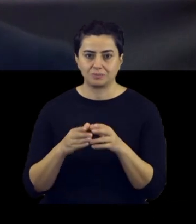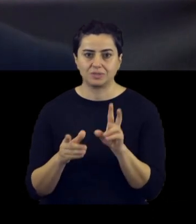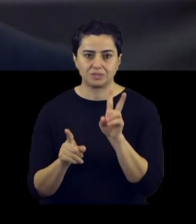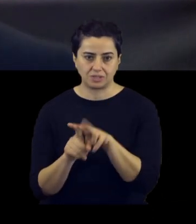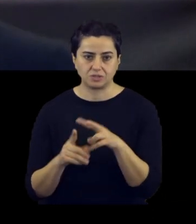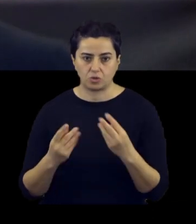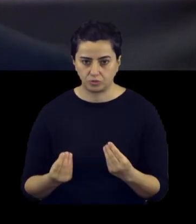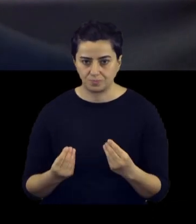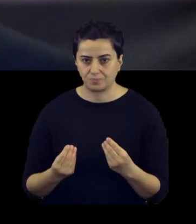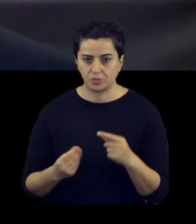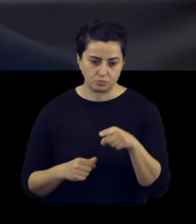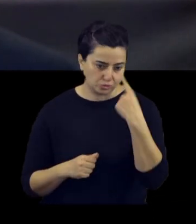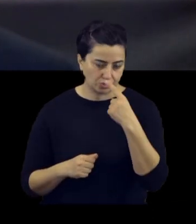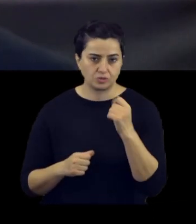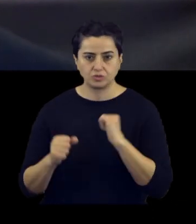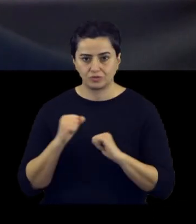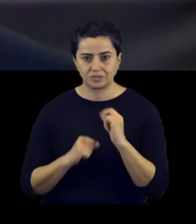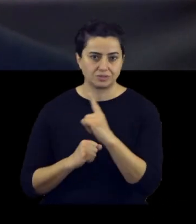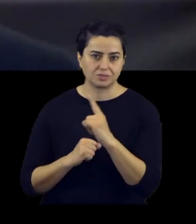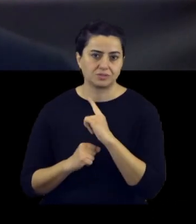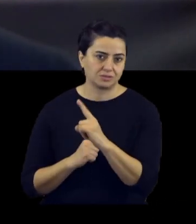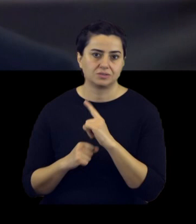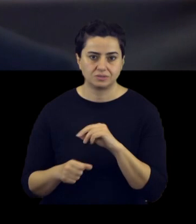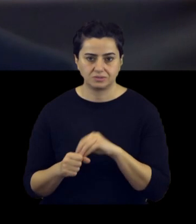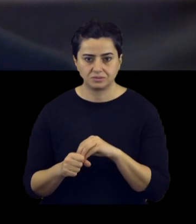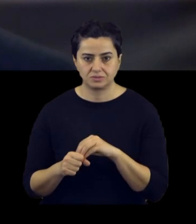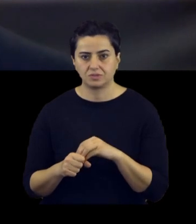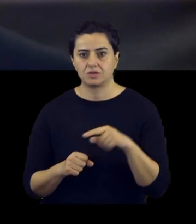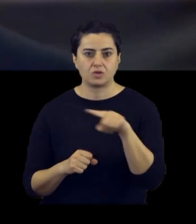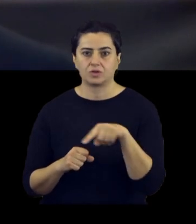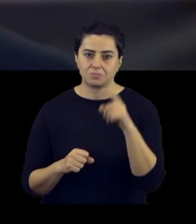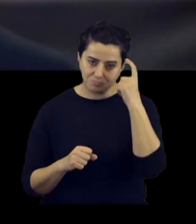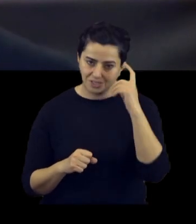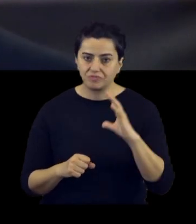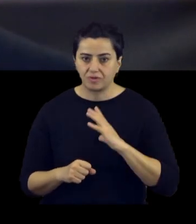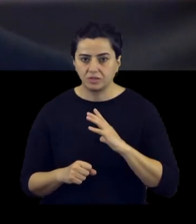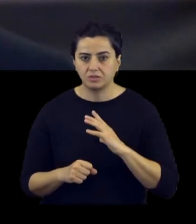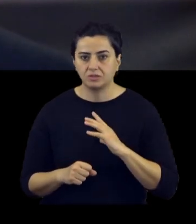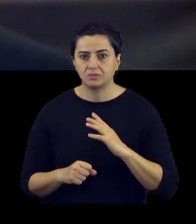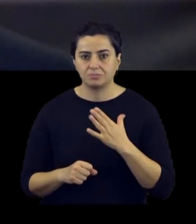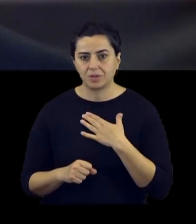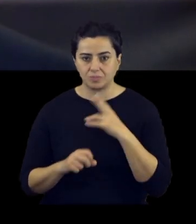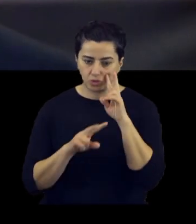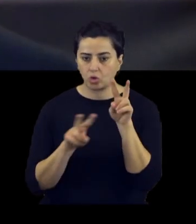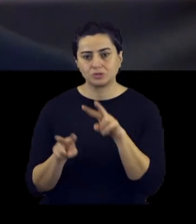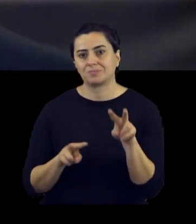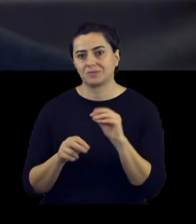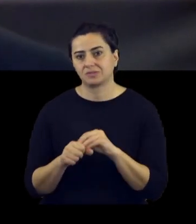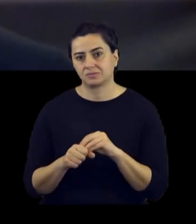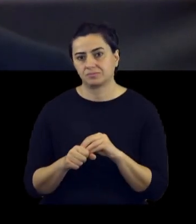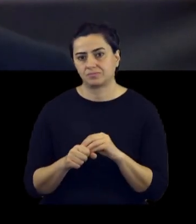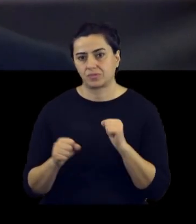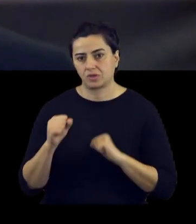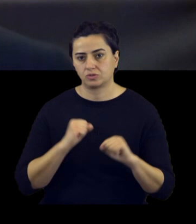dahilim. Ondan dolayı sürekli üniversiteye git gel yaptığım için oralar hakkında bir bilgim var. Benim gözlemlediğim